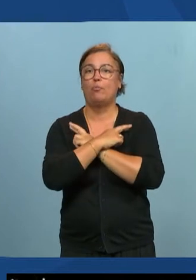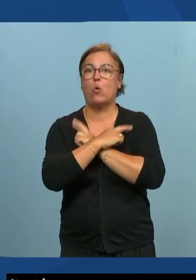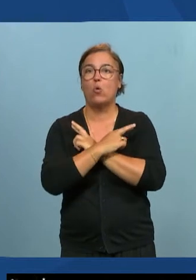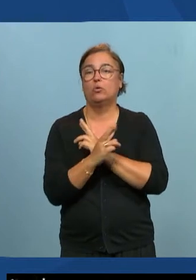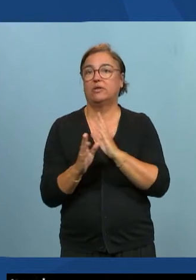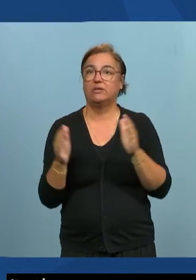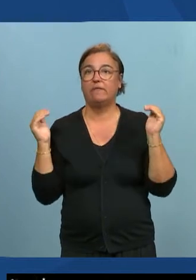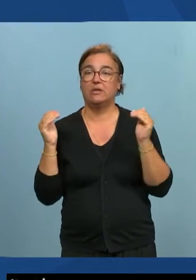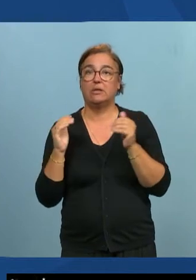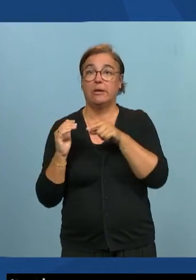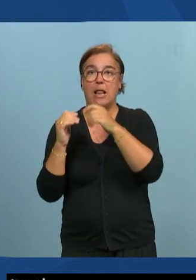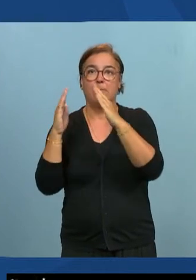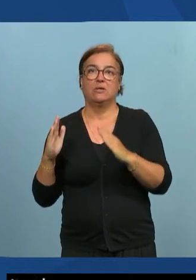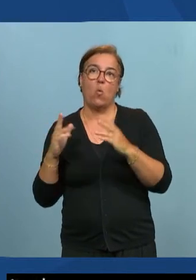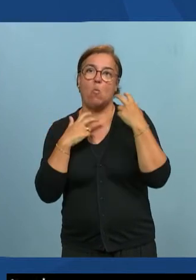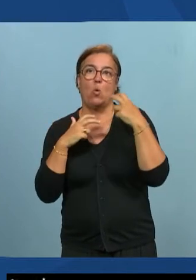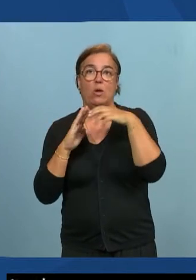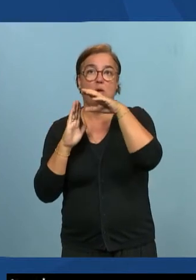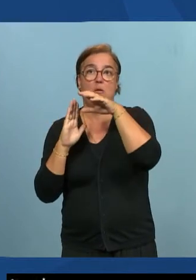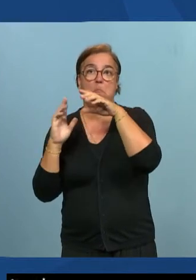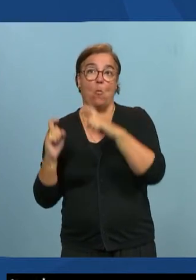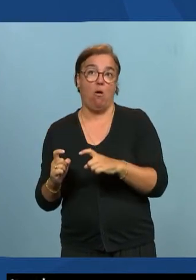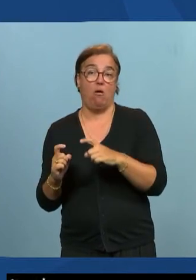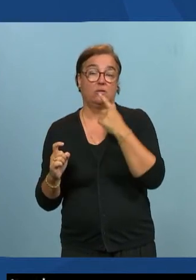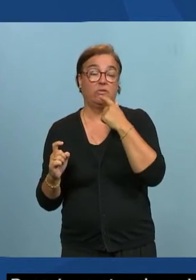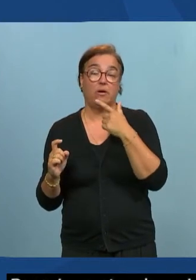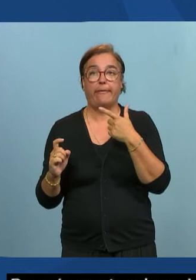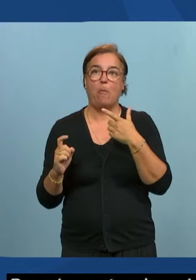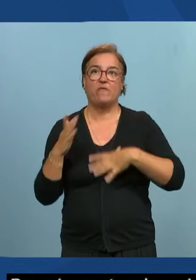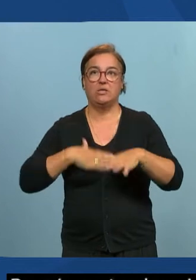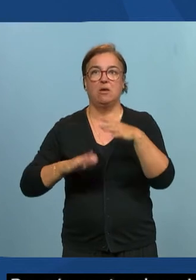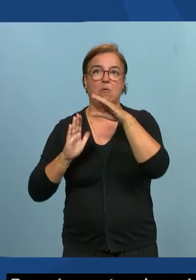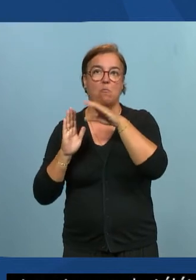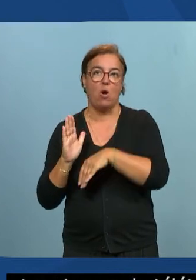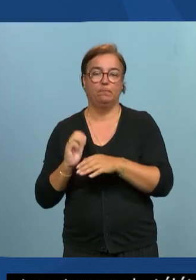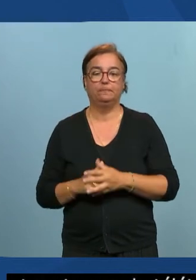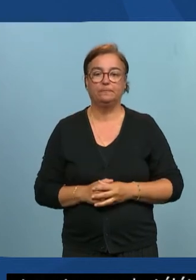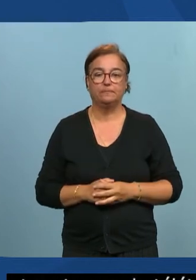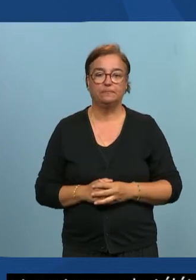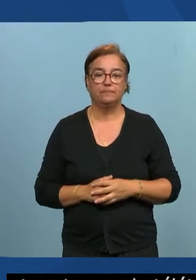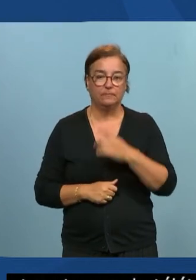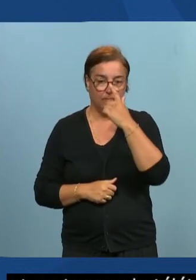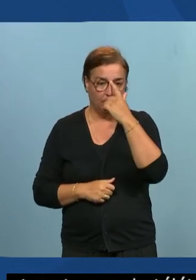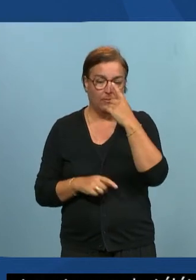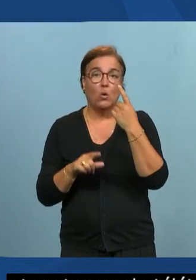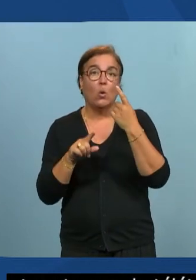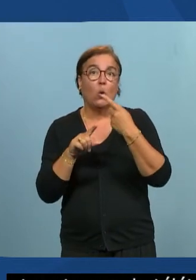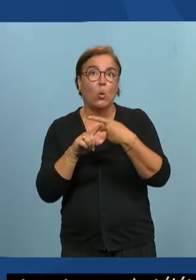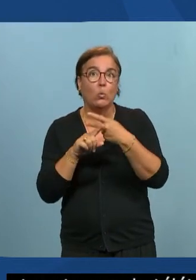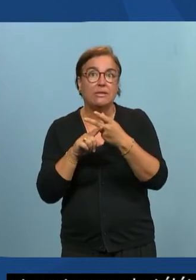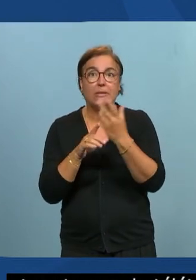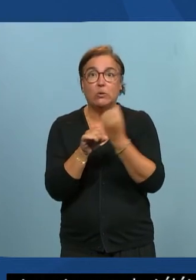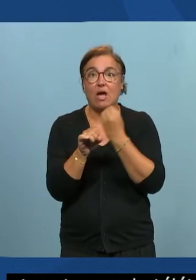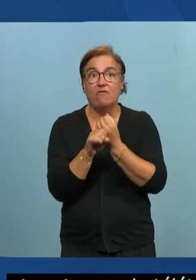bruits c'est toujours aussi épuisant mes outils de travail donc toujours comme tout développeur Visual